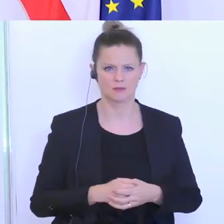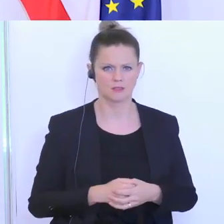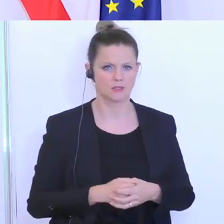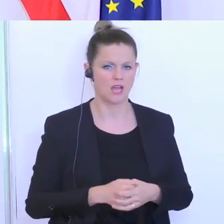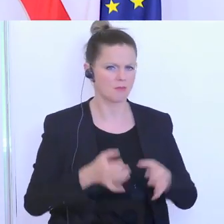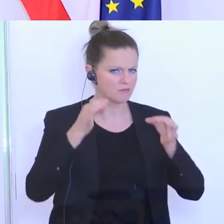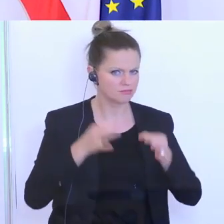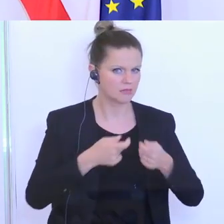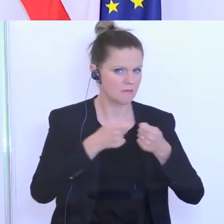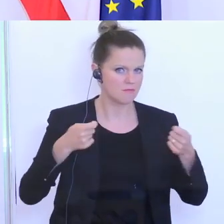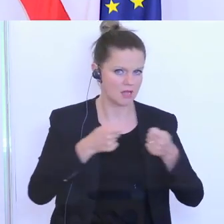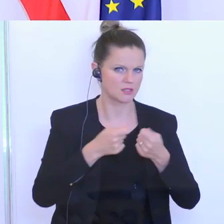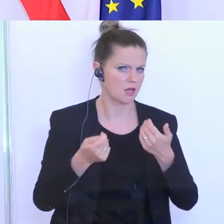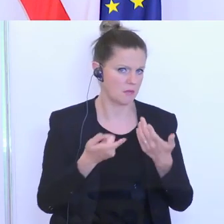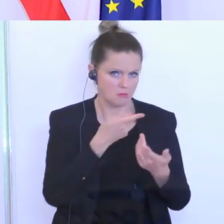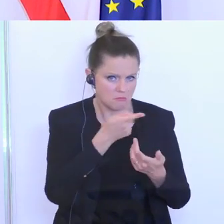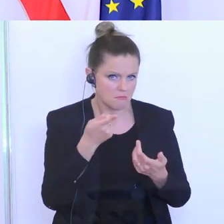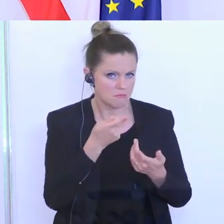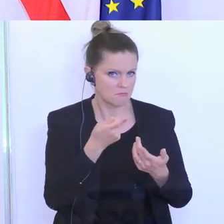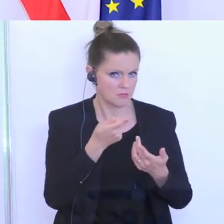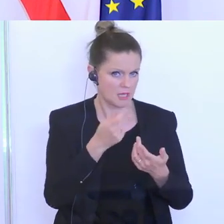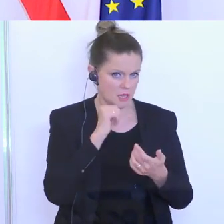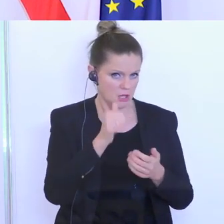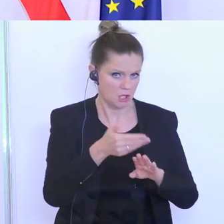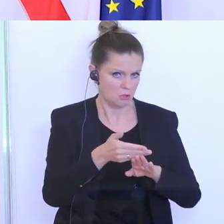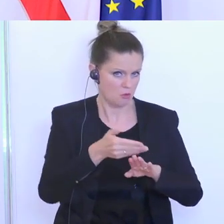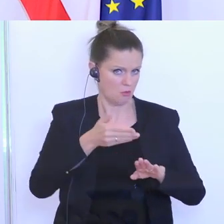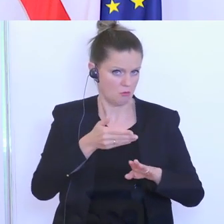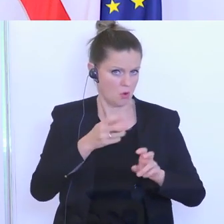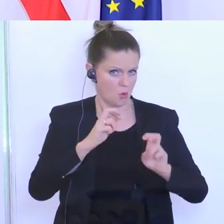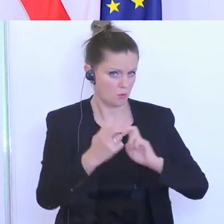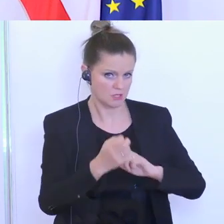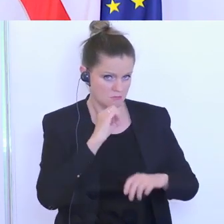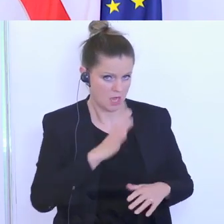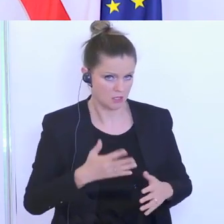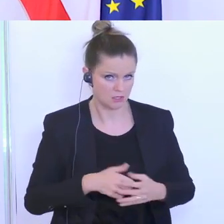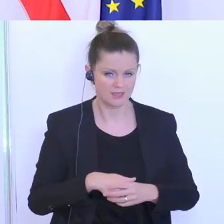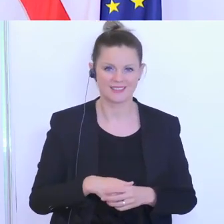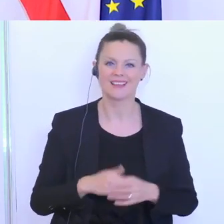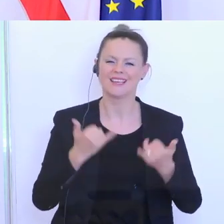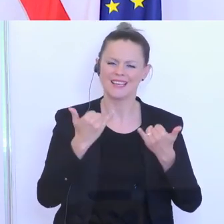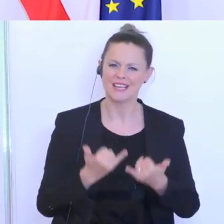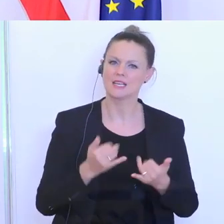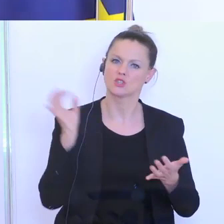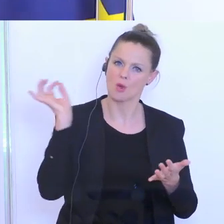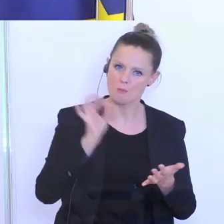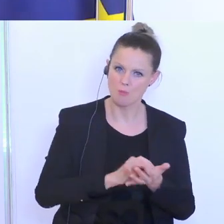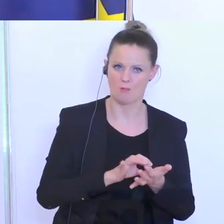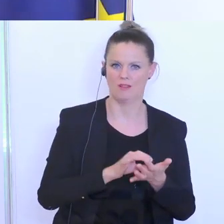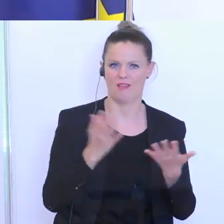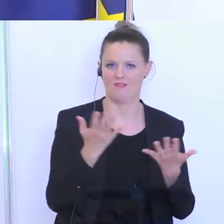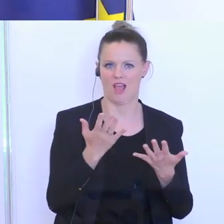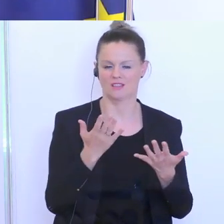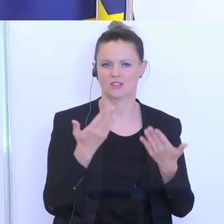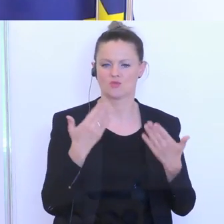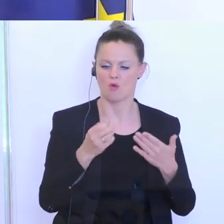Konkreten Maßnahmen zum Beispiel, die wollen Sie nicht vorzeitig umsetzen? Wir sind jetzt gerade intensiv daran, in